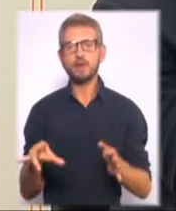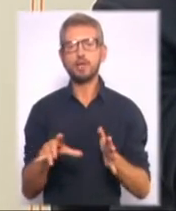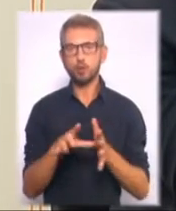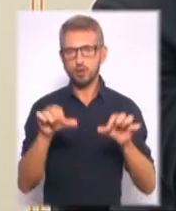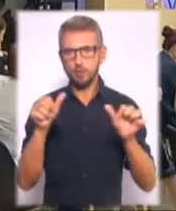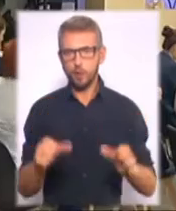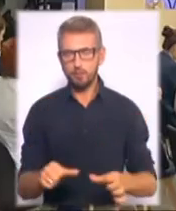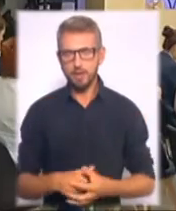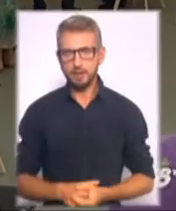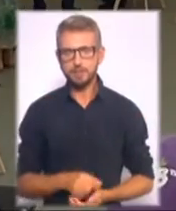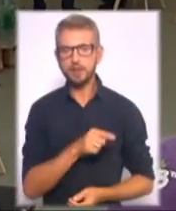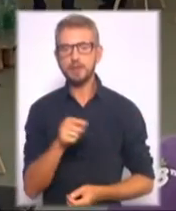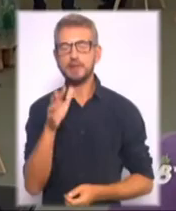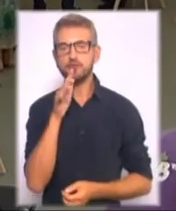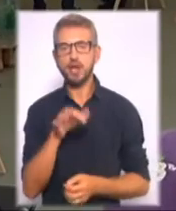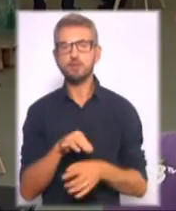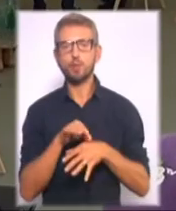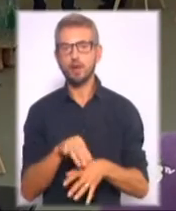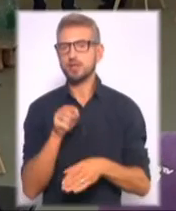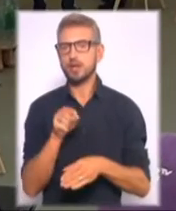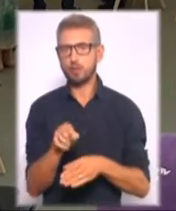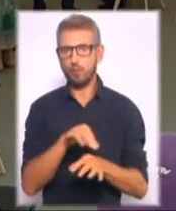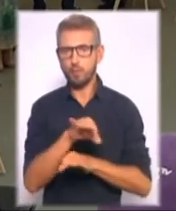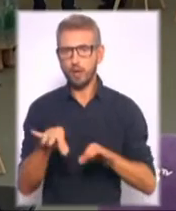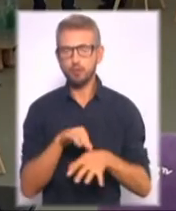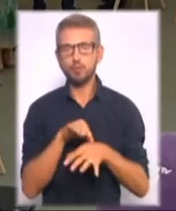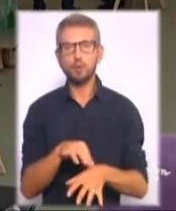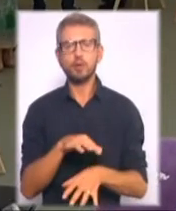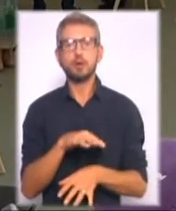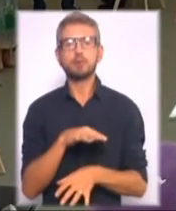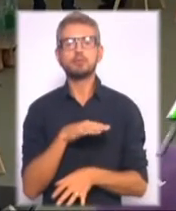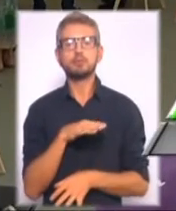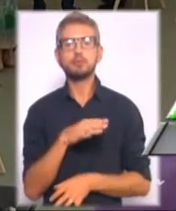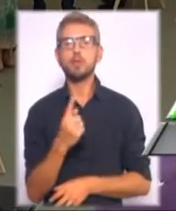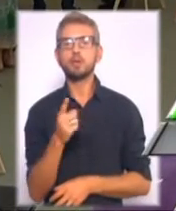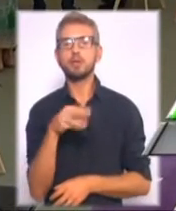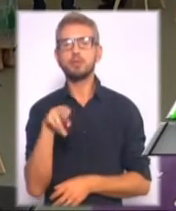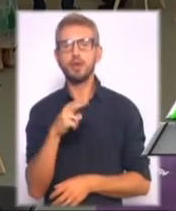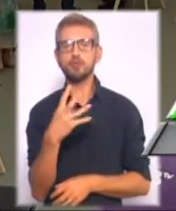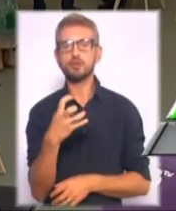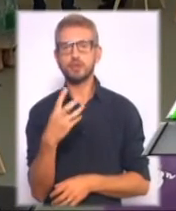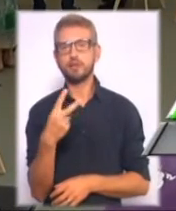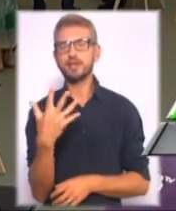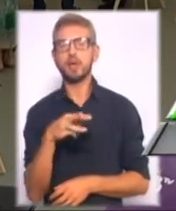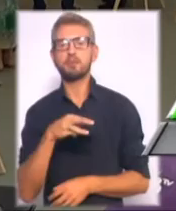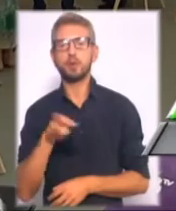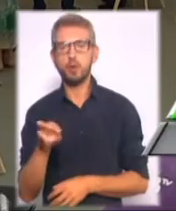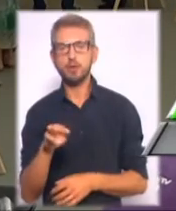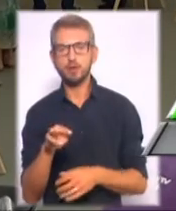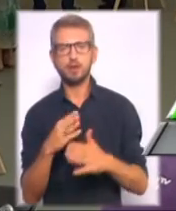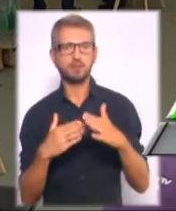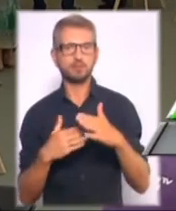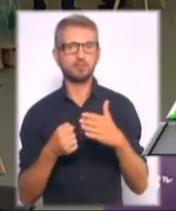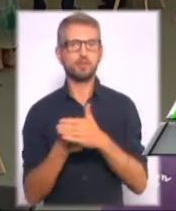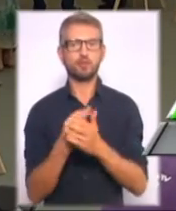За час провадження цього проєкту було проведення на 1 мільярд 425 мільйонів допорогових закупівель. Ви бачите, звучить наче